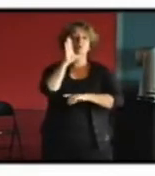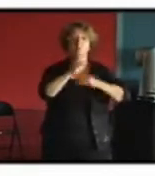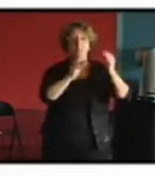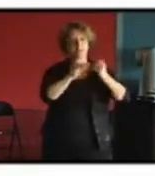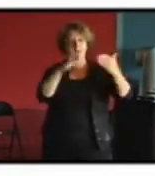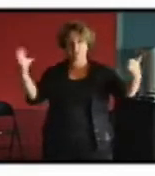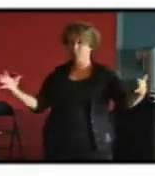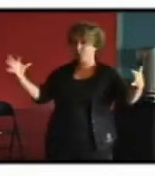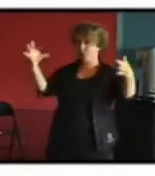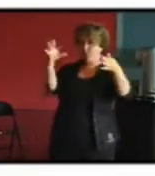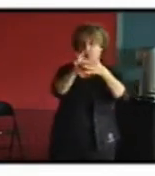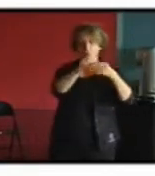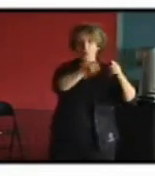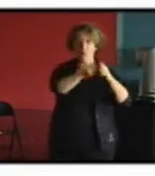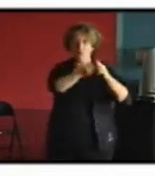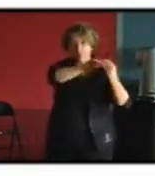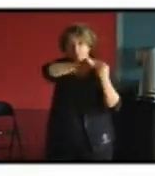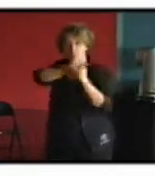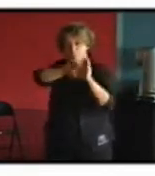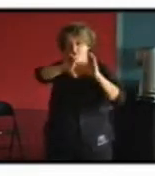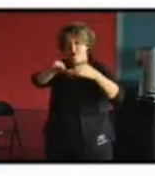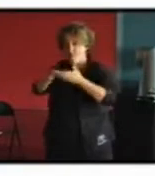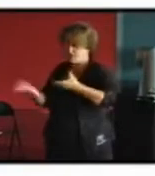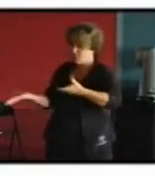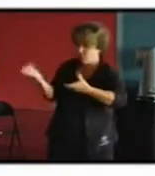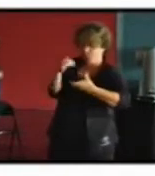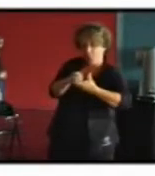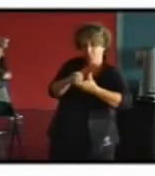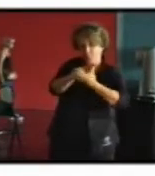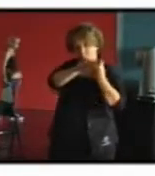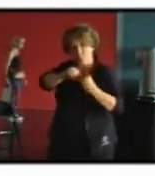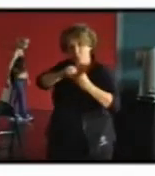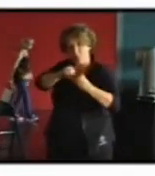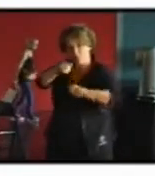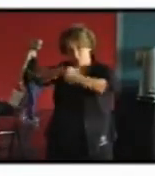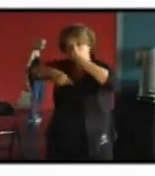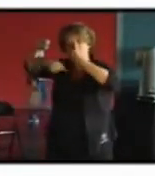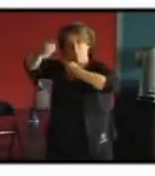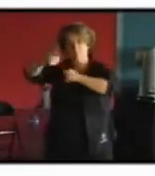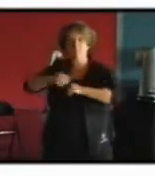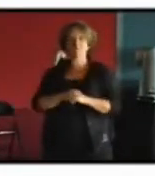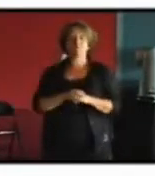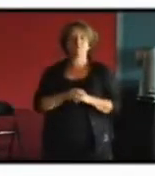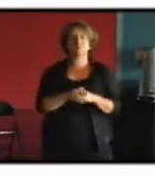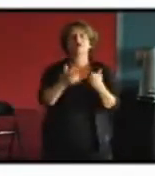a fait quand même un gros effort de formation là-dessus et en particulier sur les interventions de rénovation